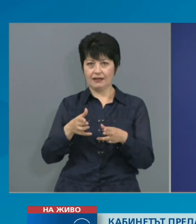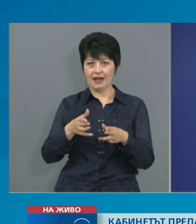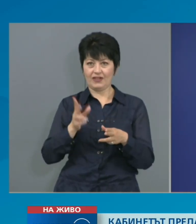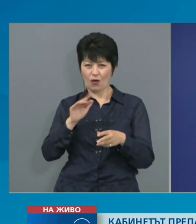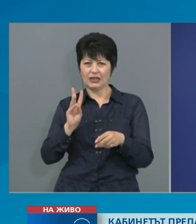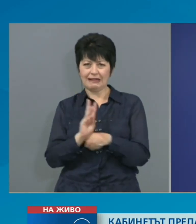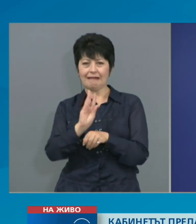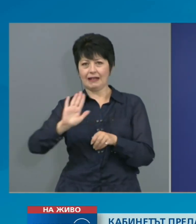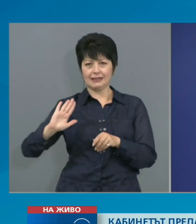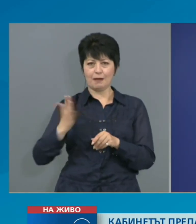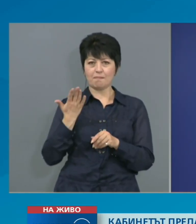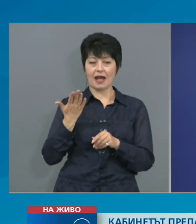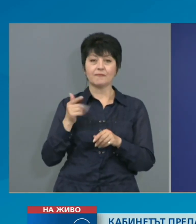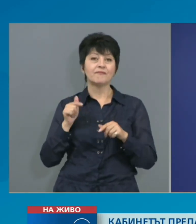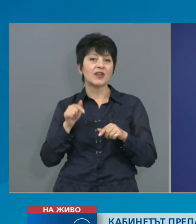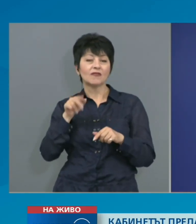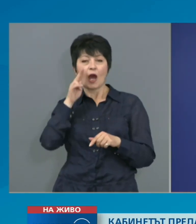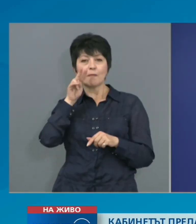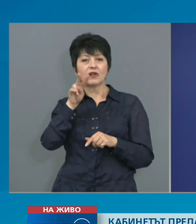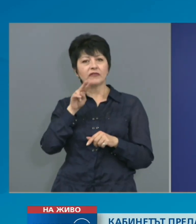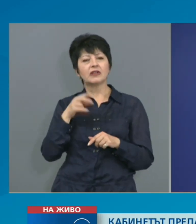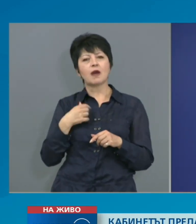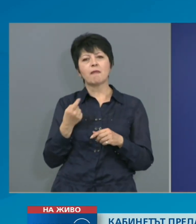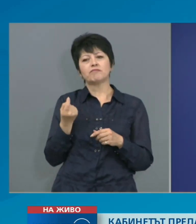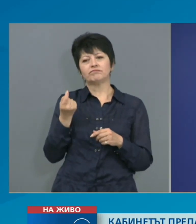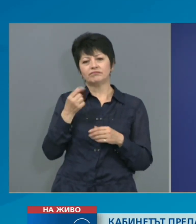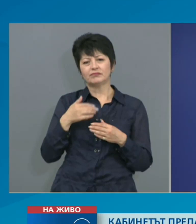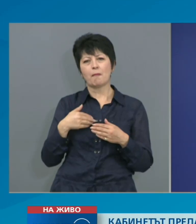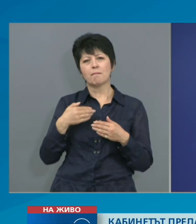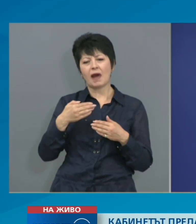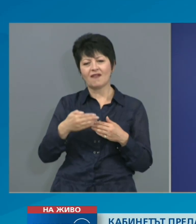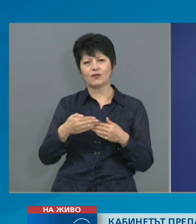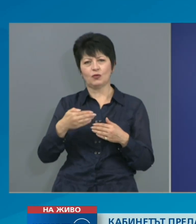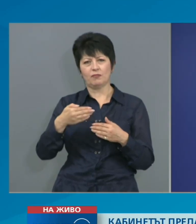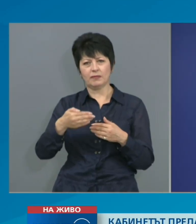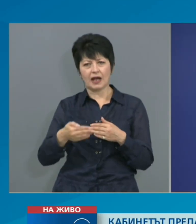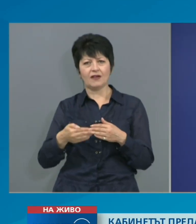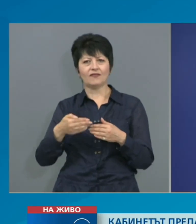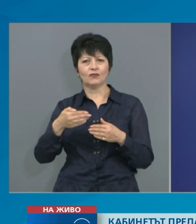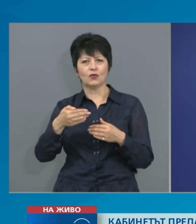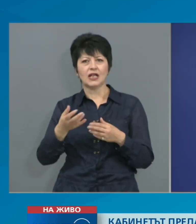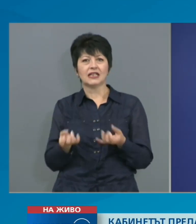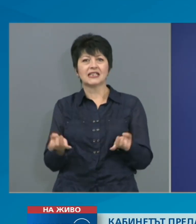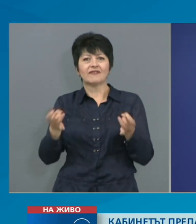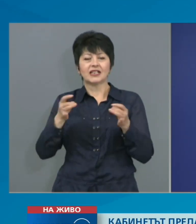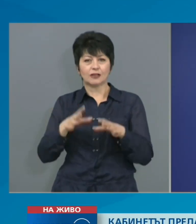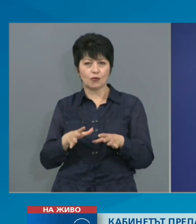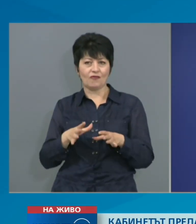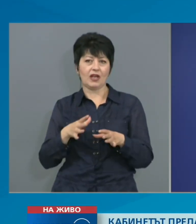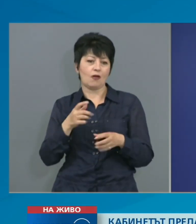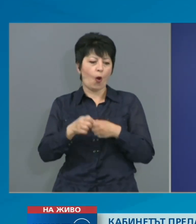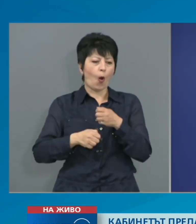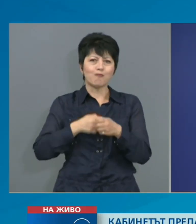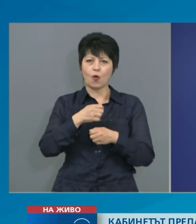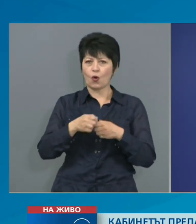Това е предвидено, за да има плавен преход към възстановяването на стопански оборот. Някои от мерките